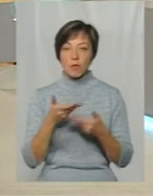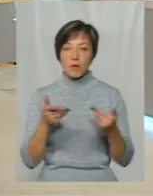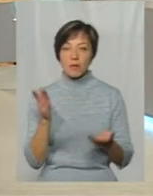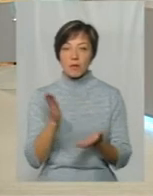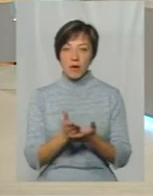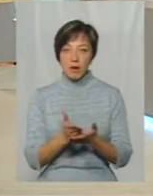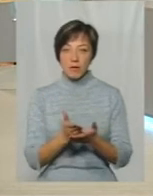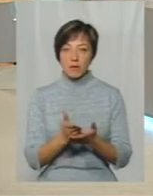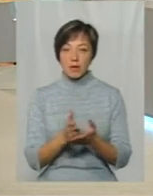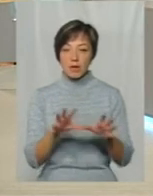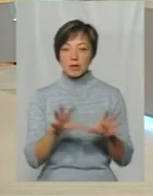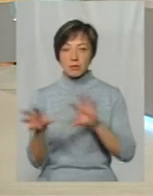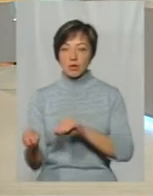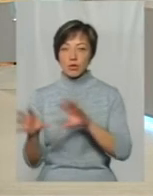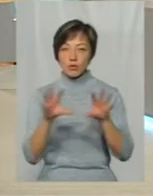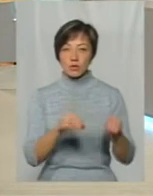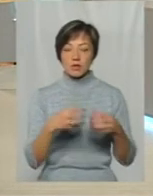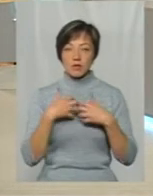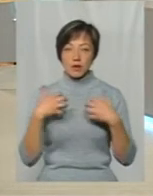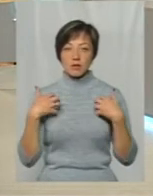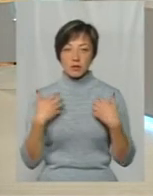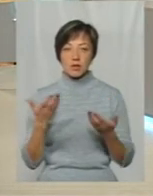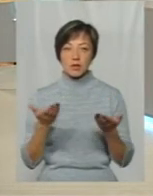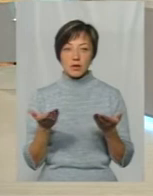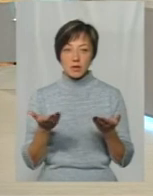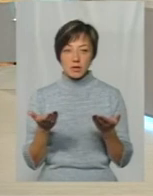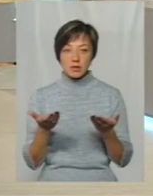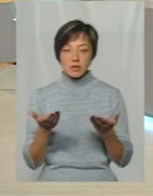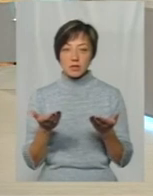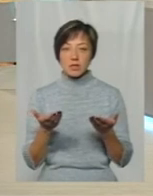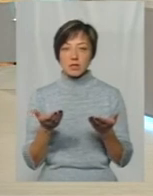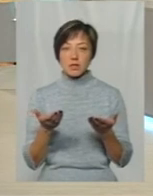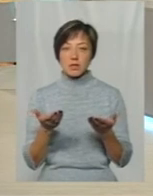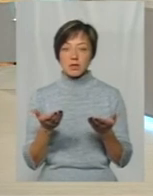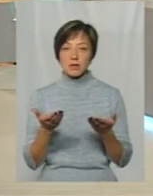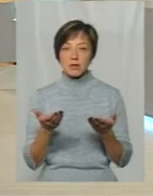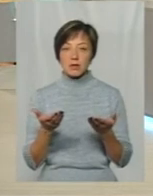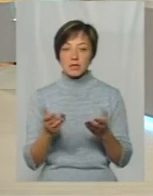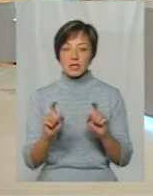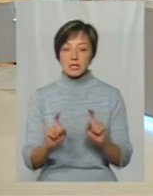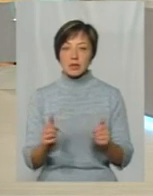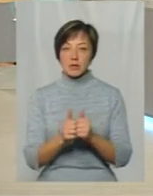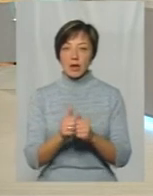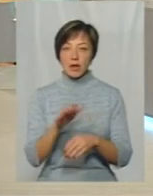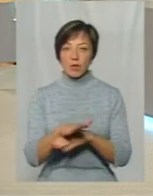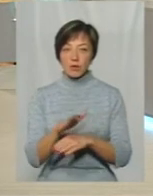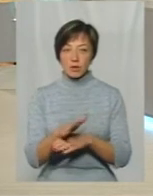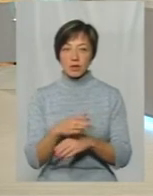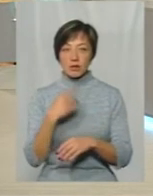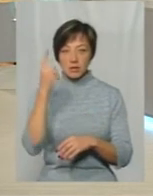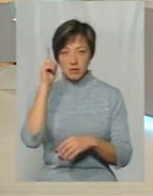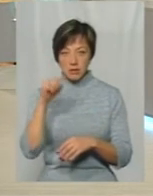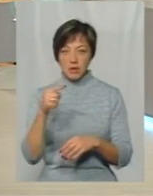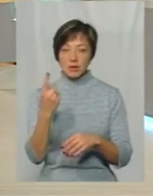ще з мігруючими тваринами Добре, якщо якась кидається, ну, сидить біля кіоска І я її там